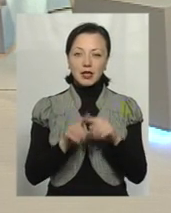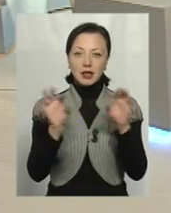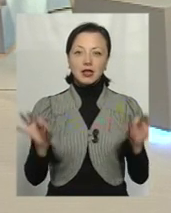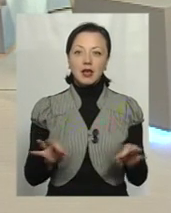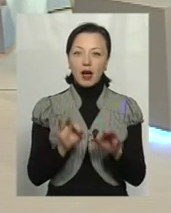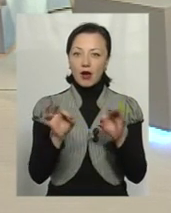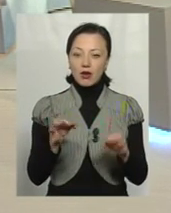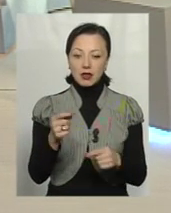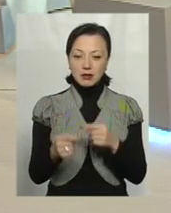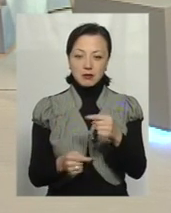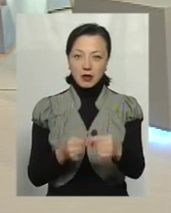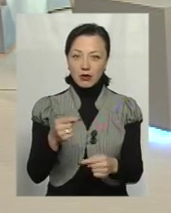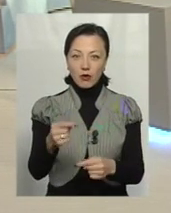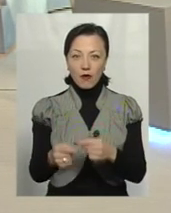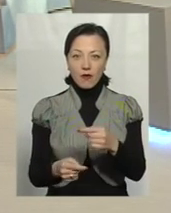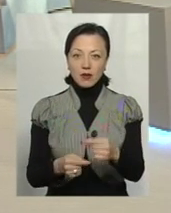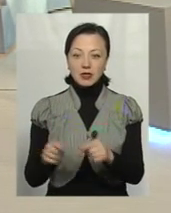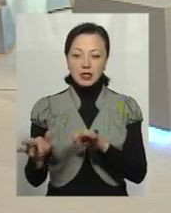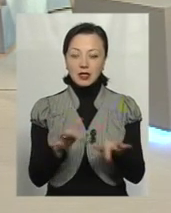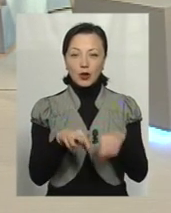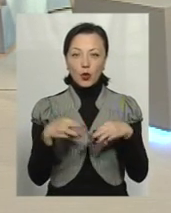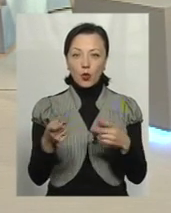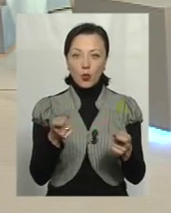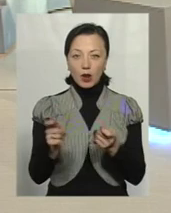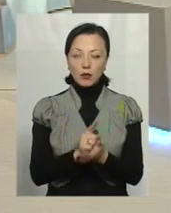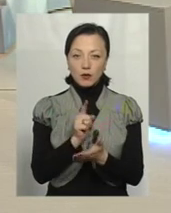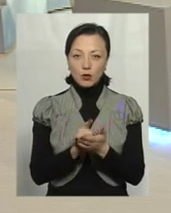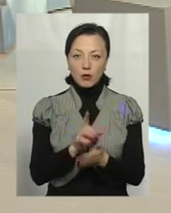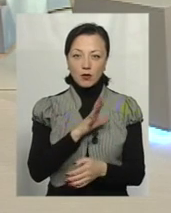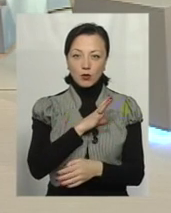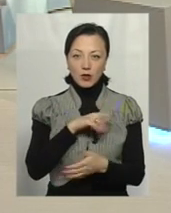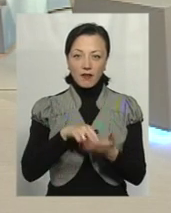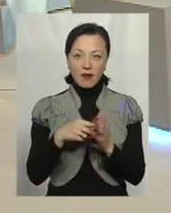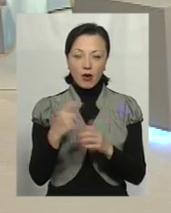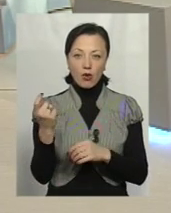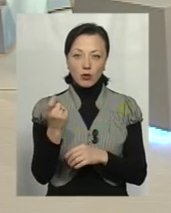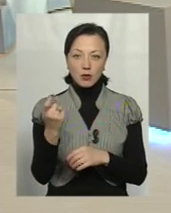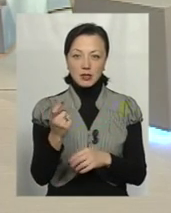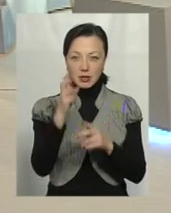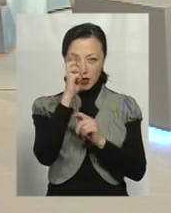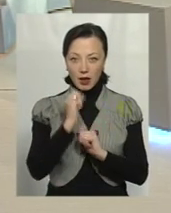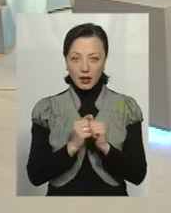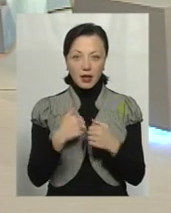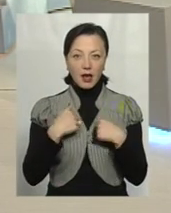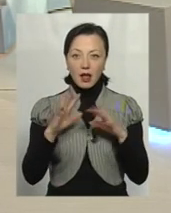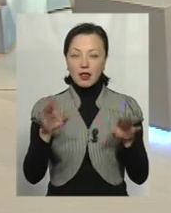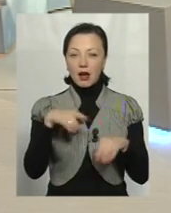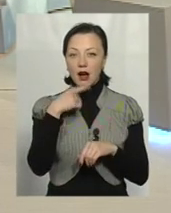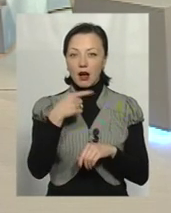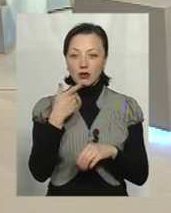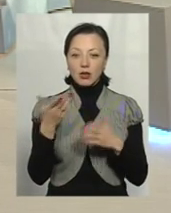спадковості дій уряду, що обов'язково повинно бути в економіці країни. Я вже не кажу, слідування